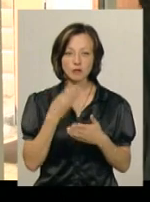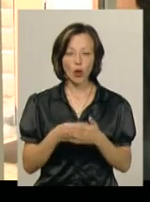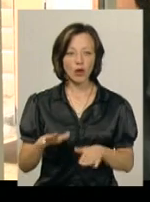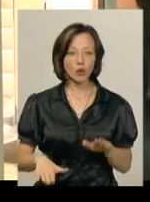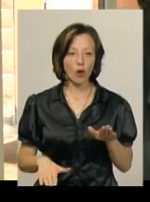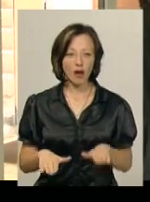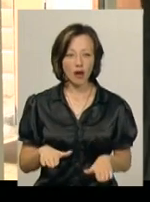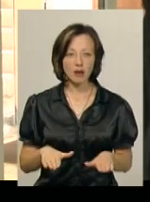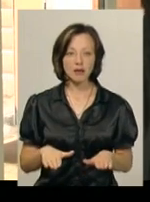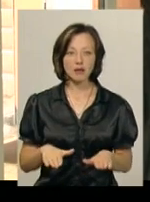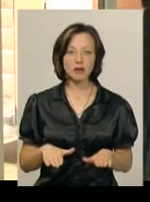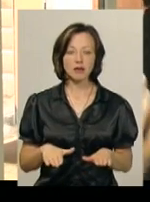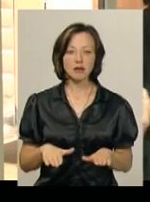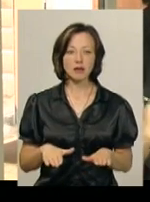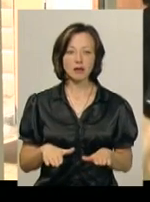ногах,